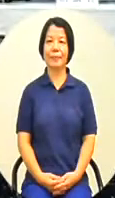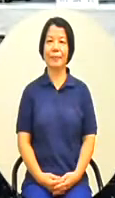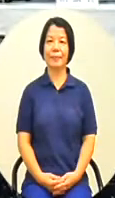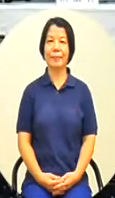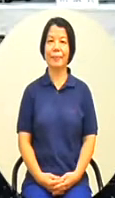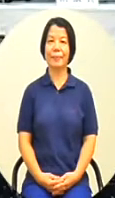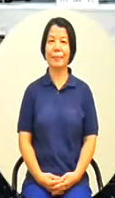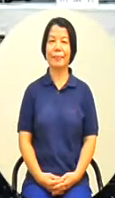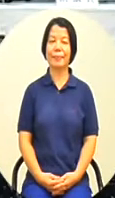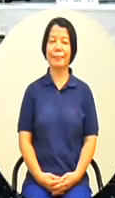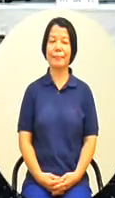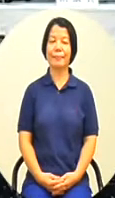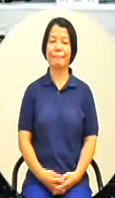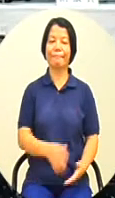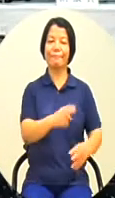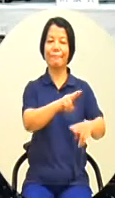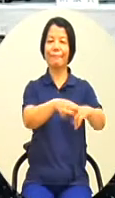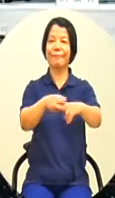各位同仁請就坐